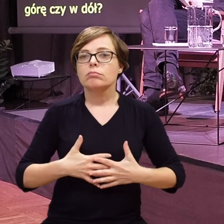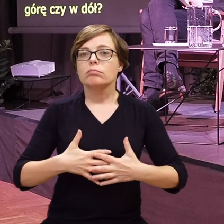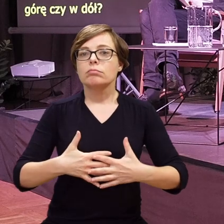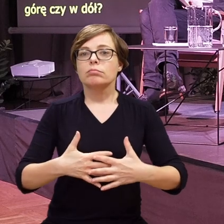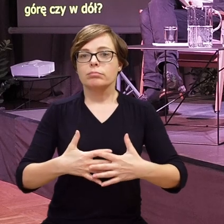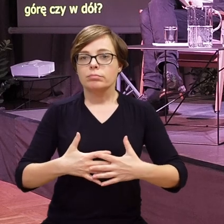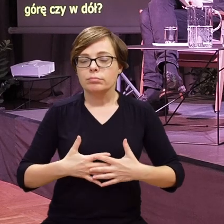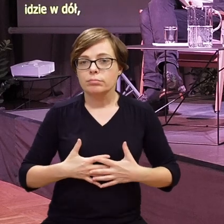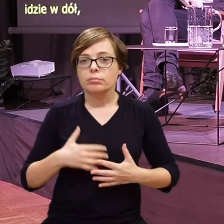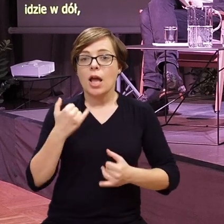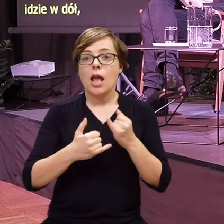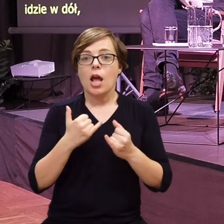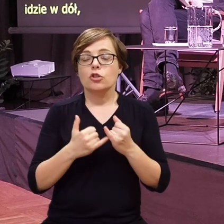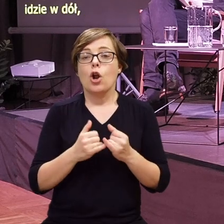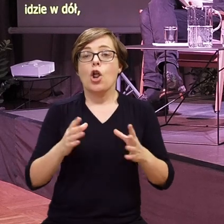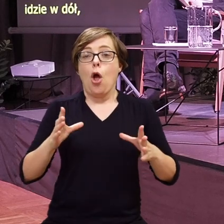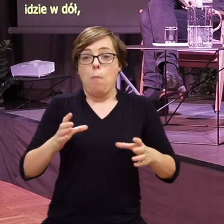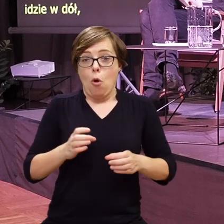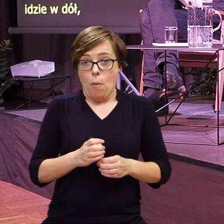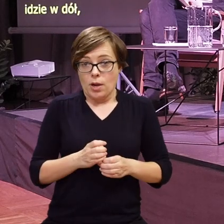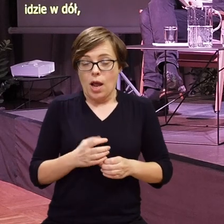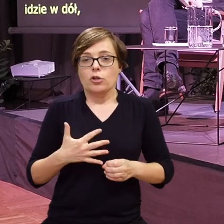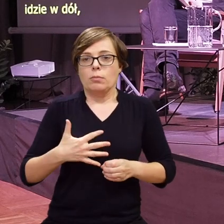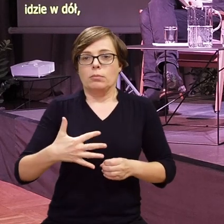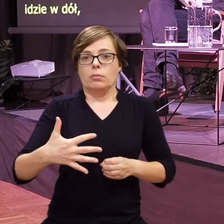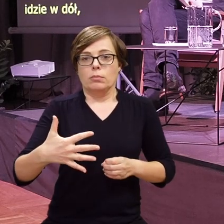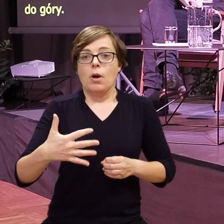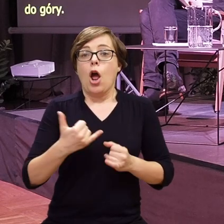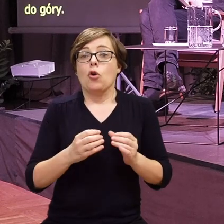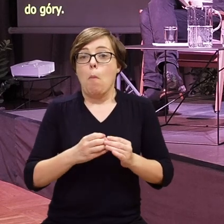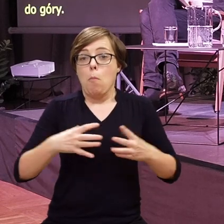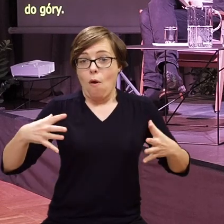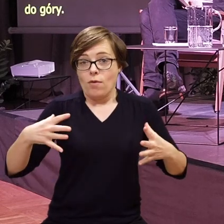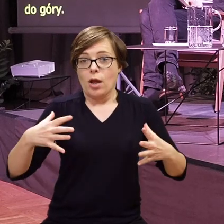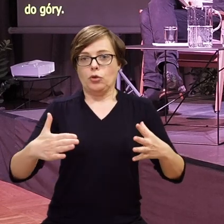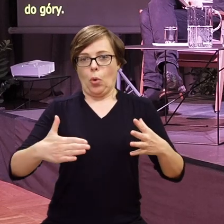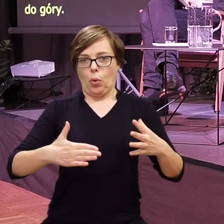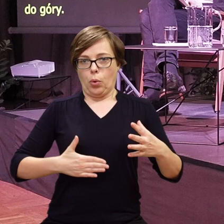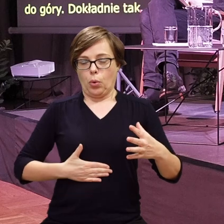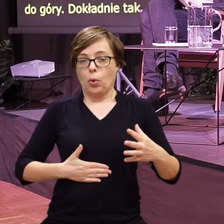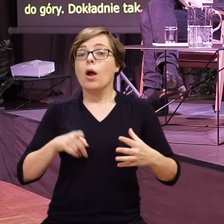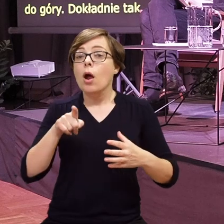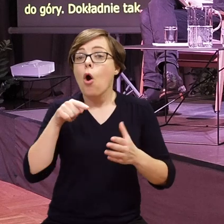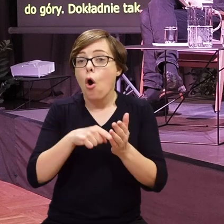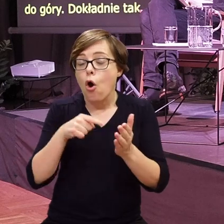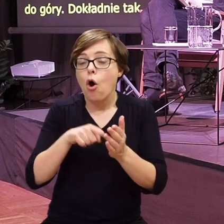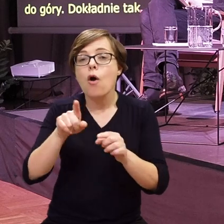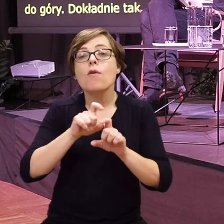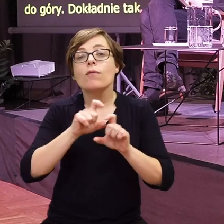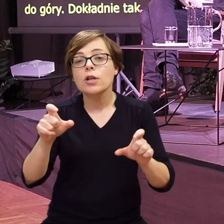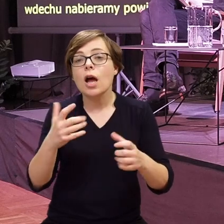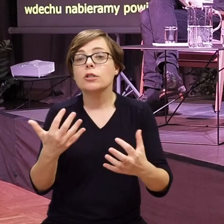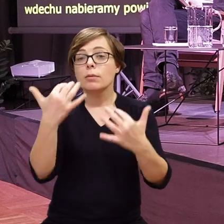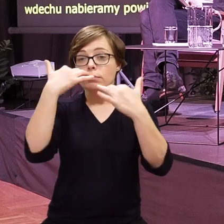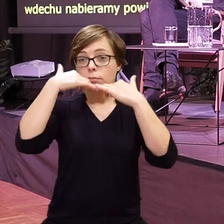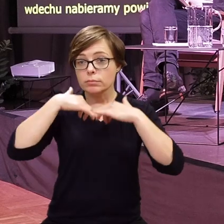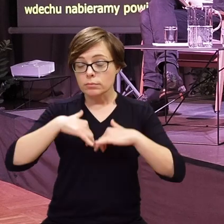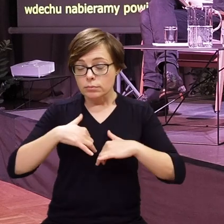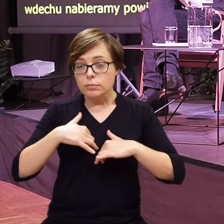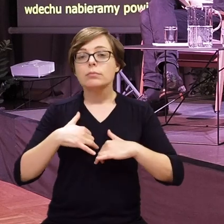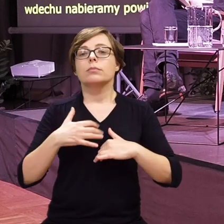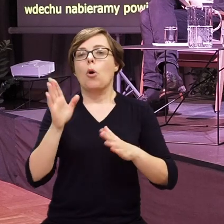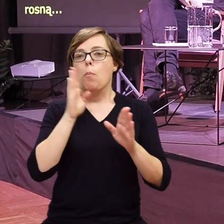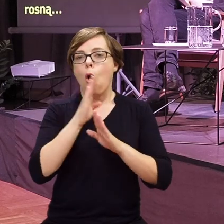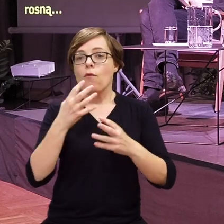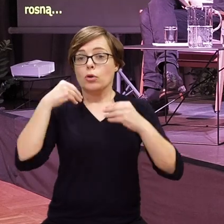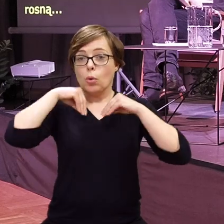powiększa idzie w dół, jak się pomniejsza idzie do góry. Dokładnie tak. I w czasie wdechu nabieramy powietrza. Płuca rosną.